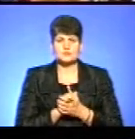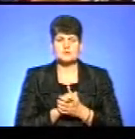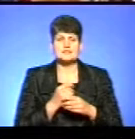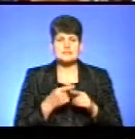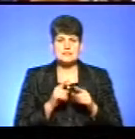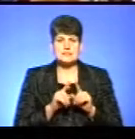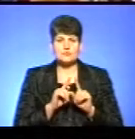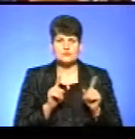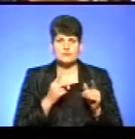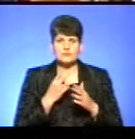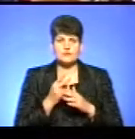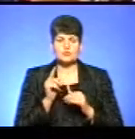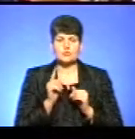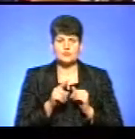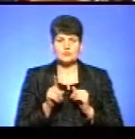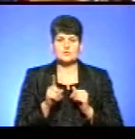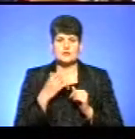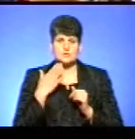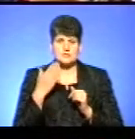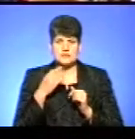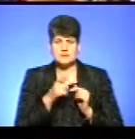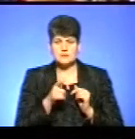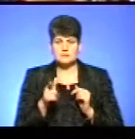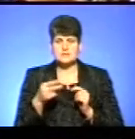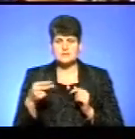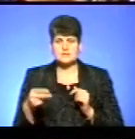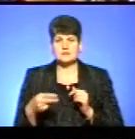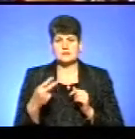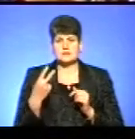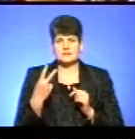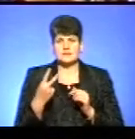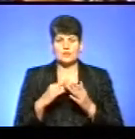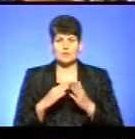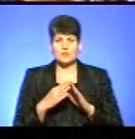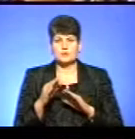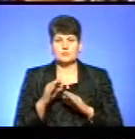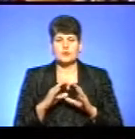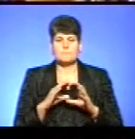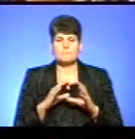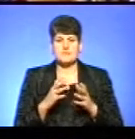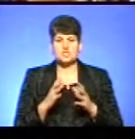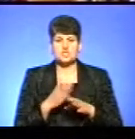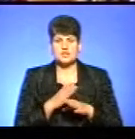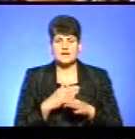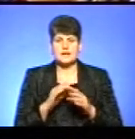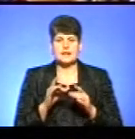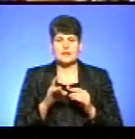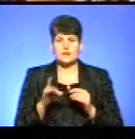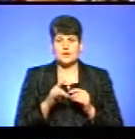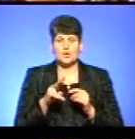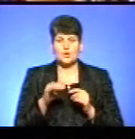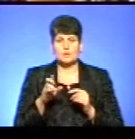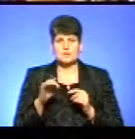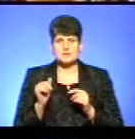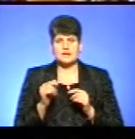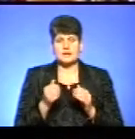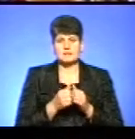особливо видно в тому, що за останній період ми підписали за два роки, підписали буквально дві угоди про міжрегіональне спробітництво з Люблінським та з підкарпатськими